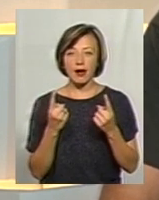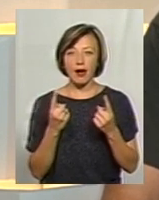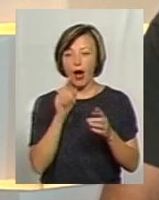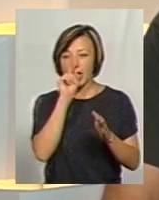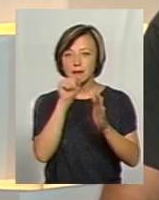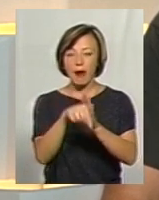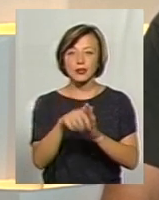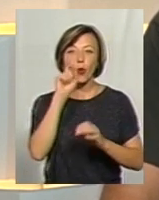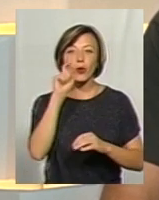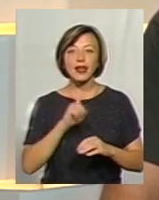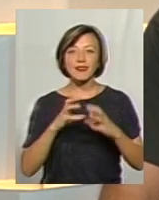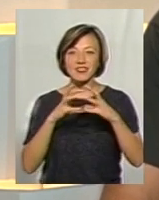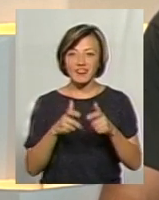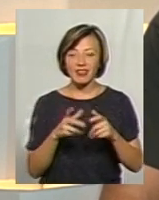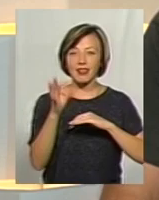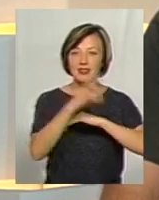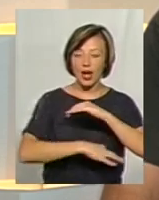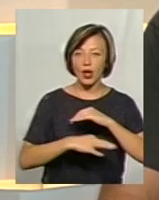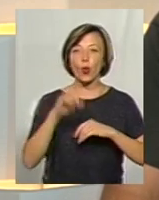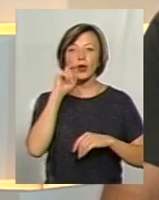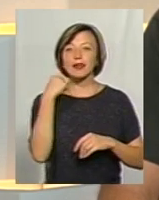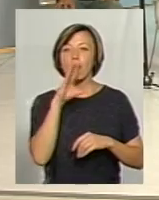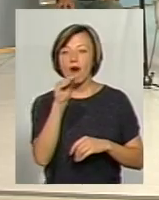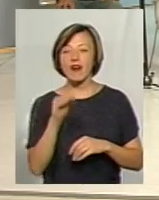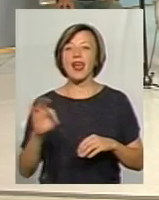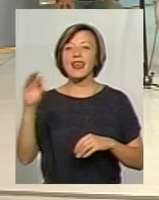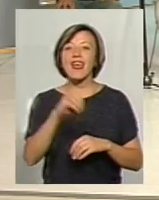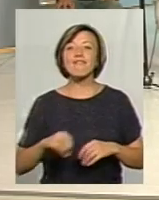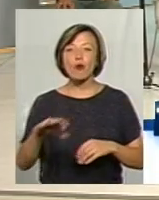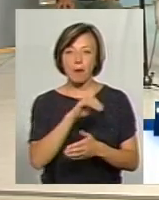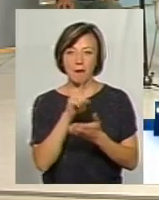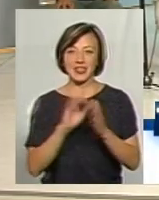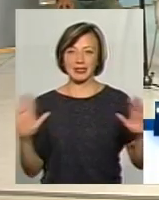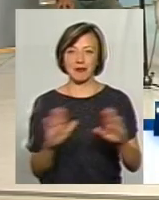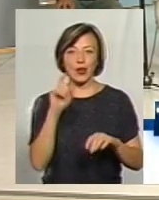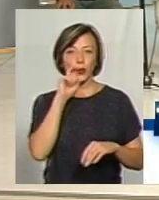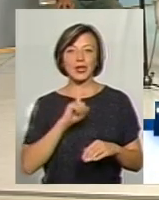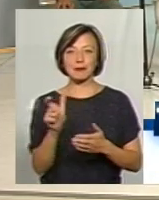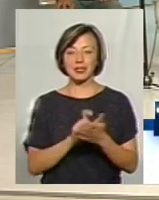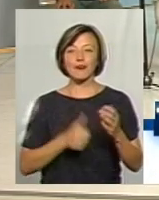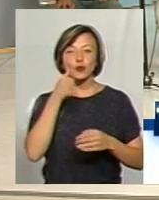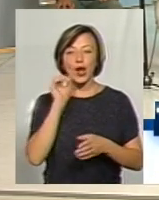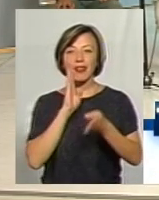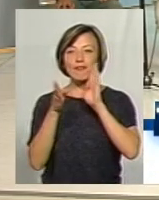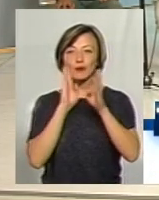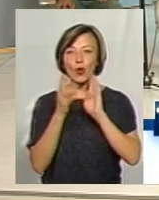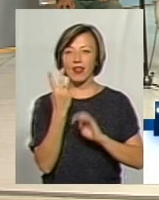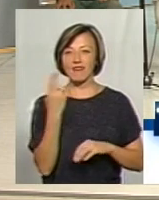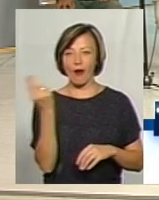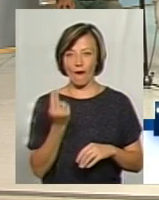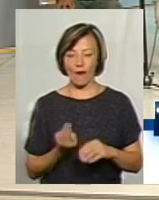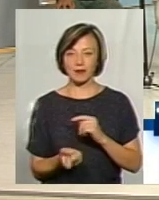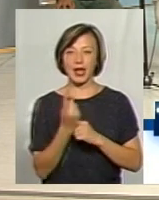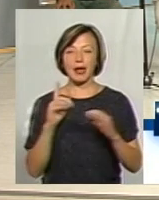світ, на захід. Українська мова, Європа повинна співати українські пісні. От як вчора на Фейсбук з'явилися два кольори